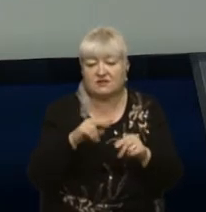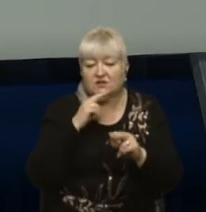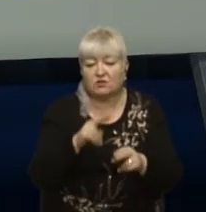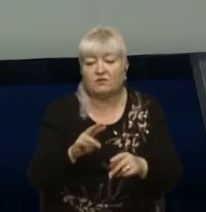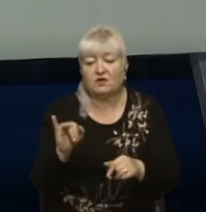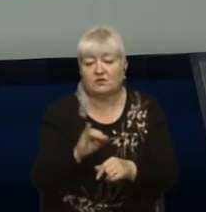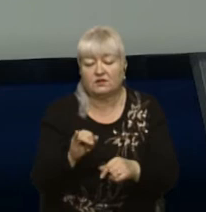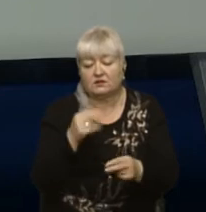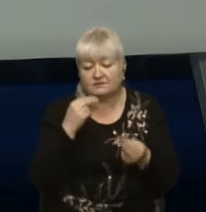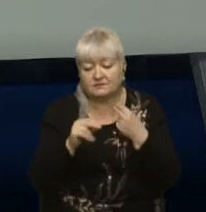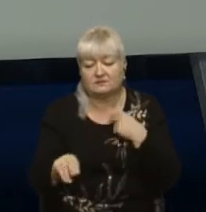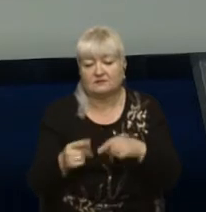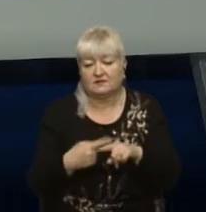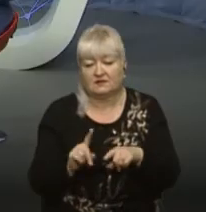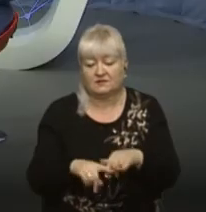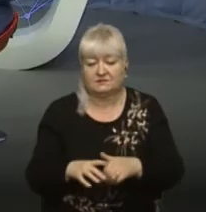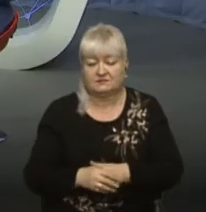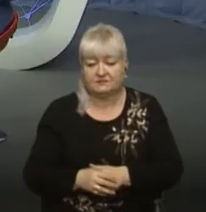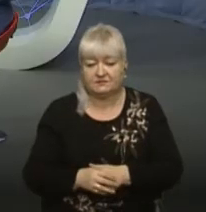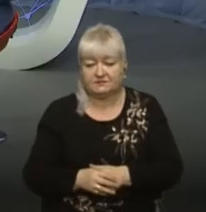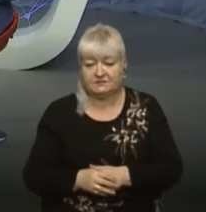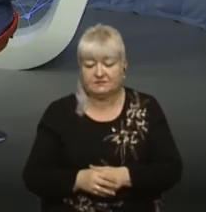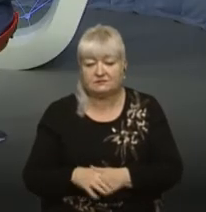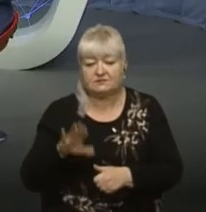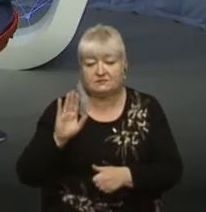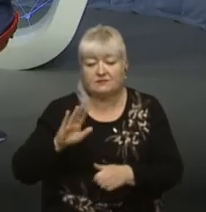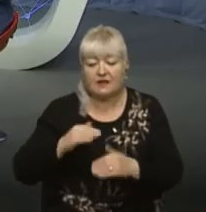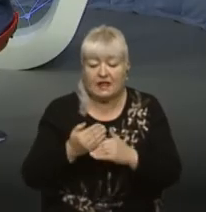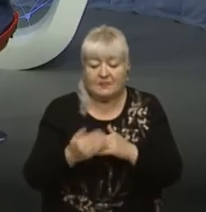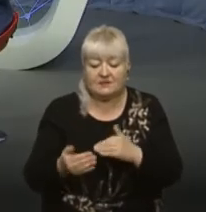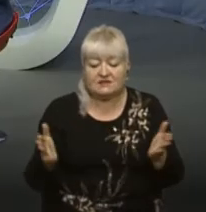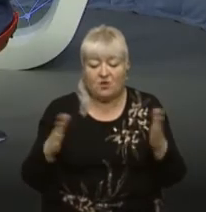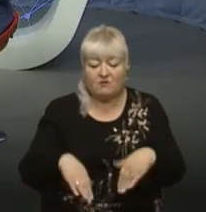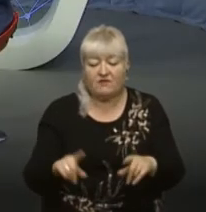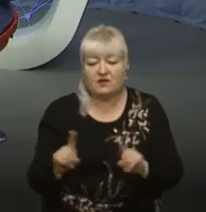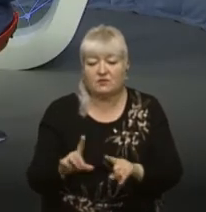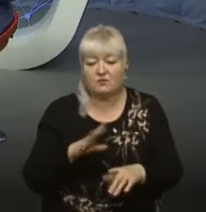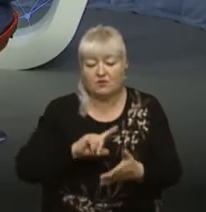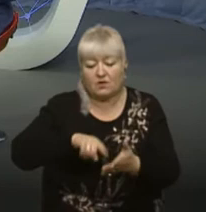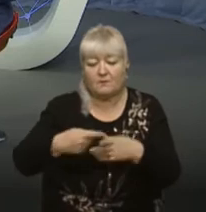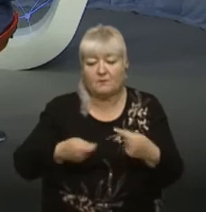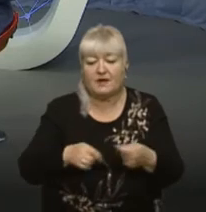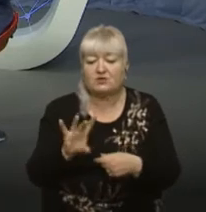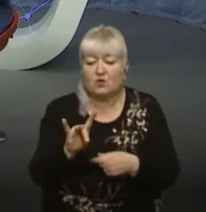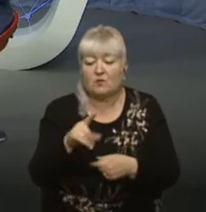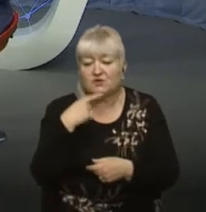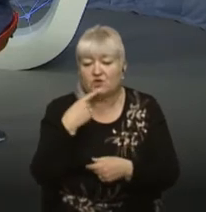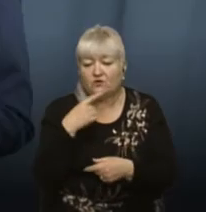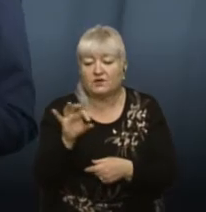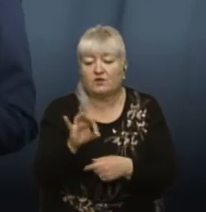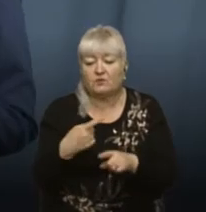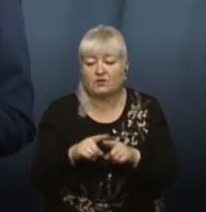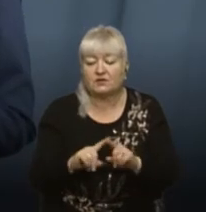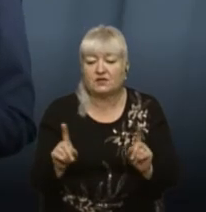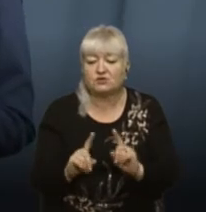модернізовувати ці речі. Також, після обвалу, який стався, мер Другобича говорив про те, що